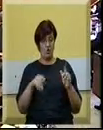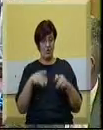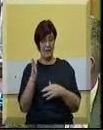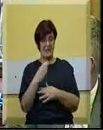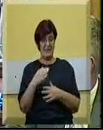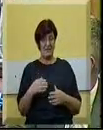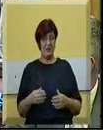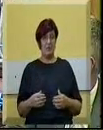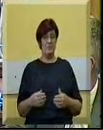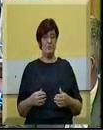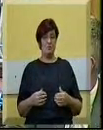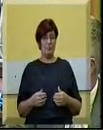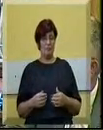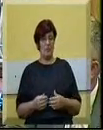zastave?